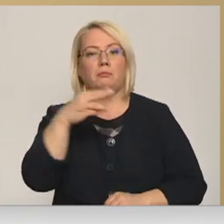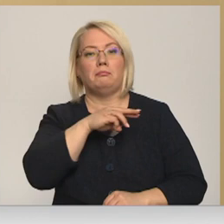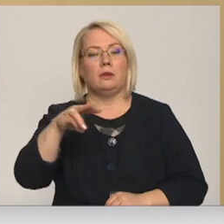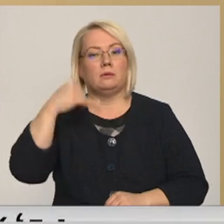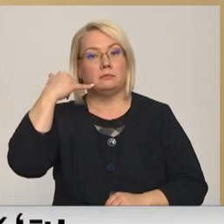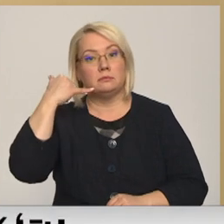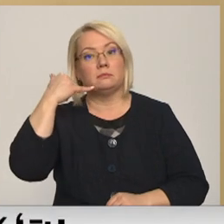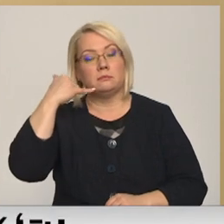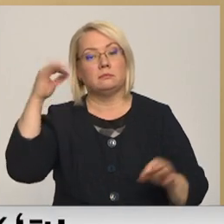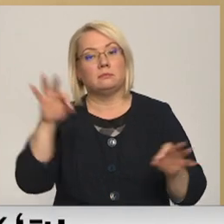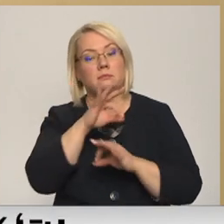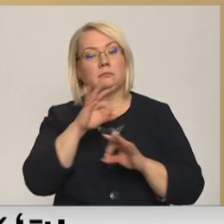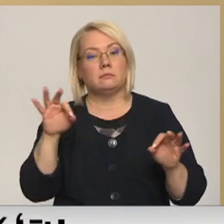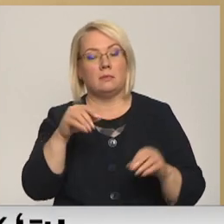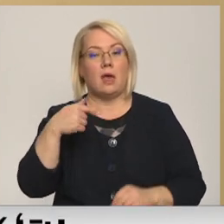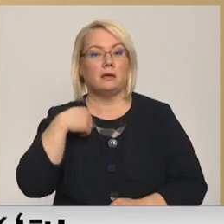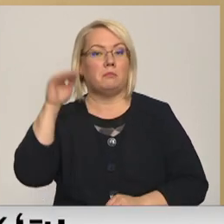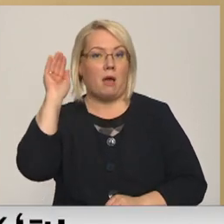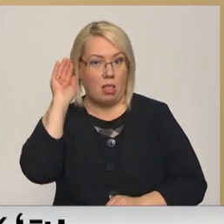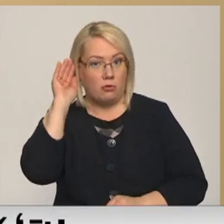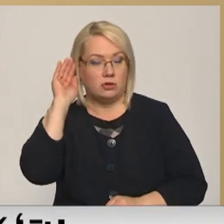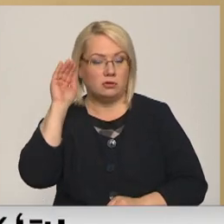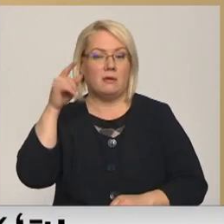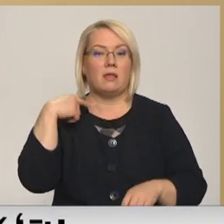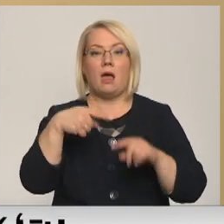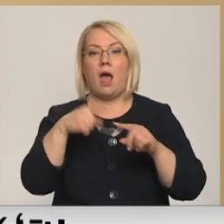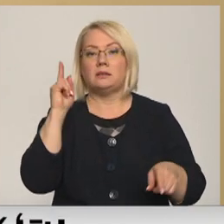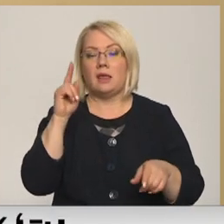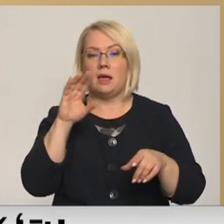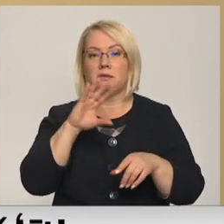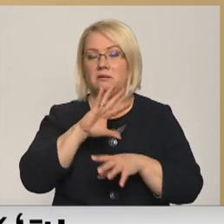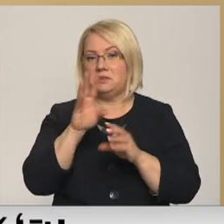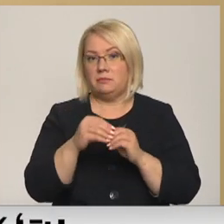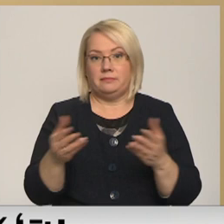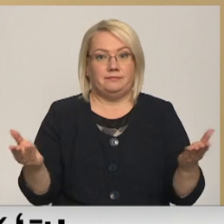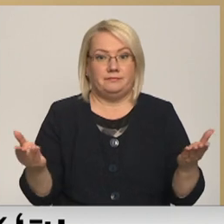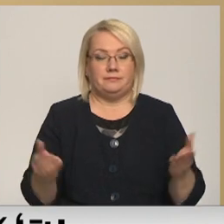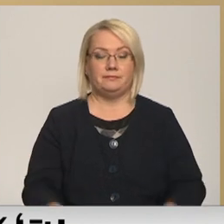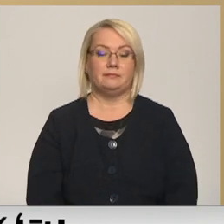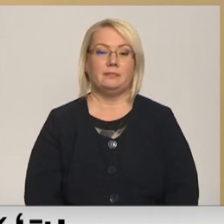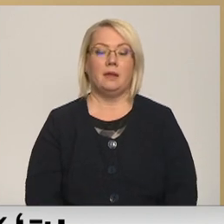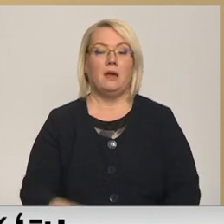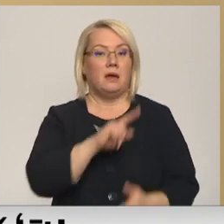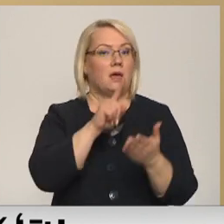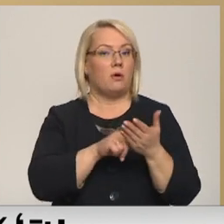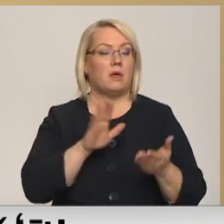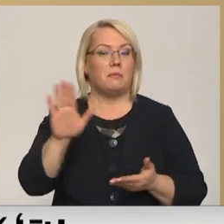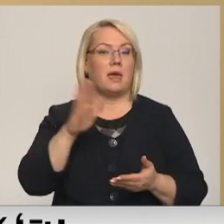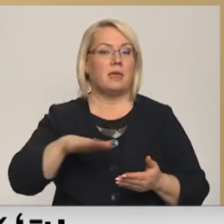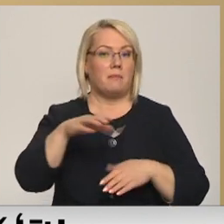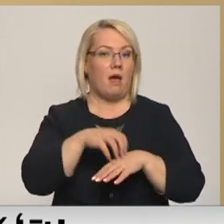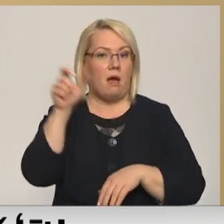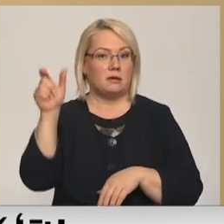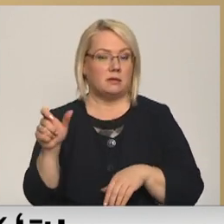paklausījos, tad mani atslēdza vispār. Pie ģimenes ārstu? Pie ģimenes